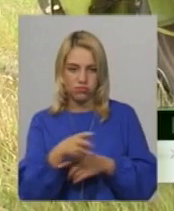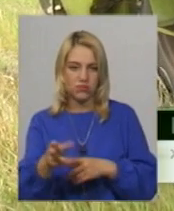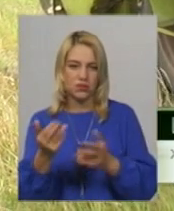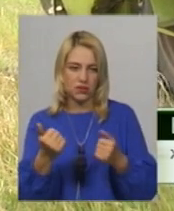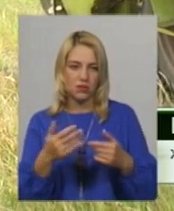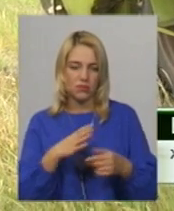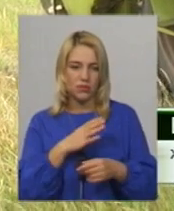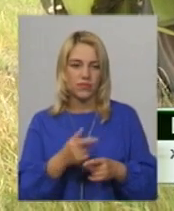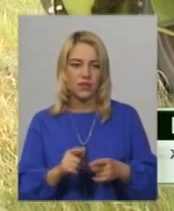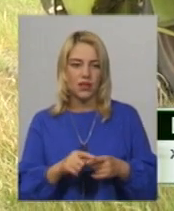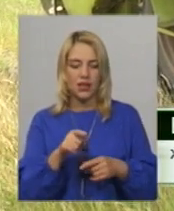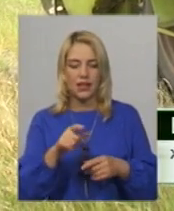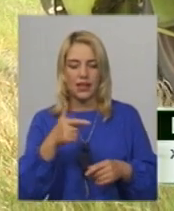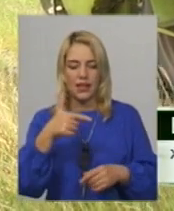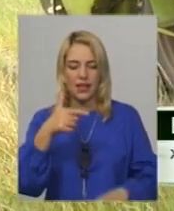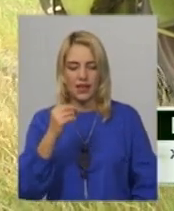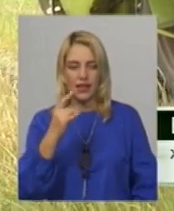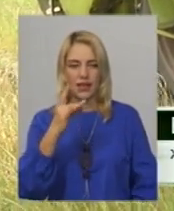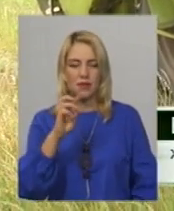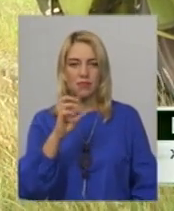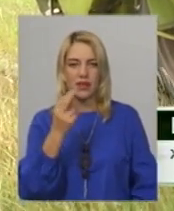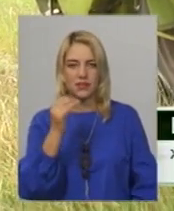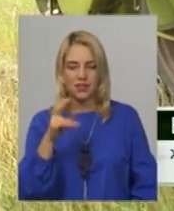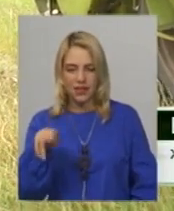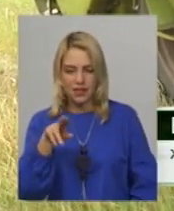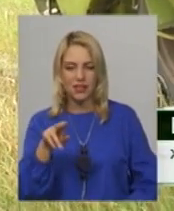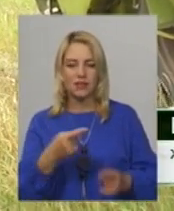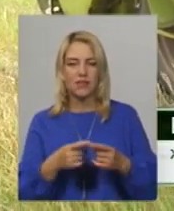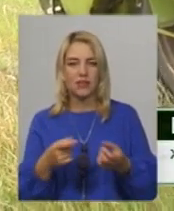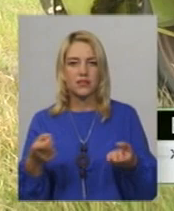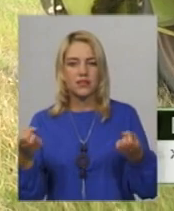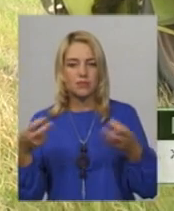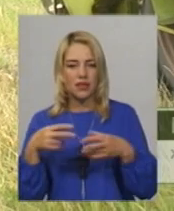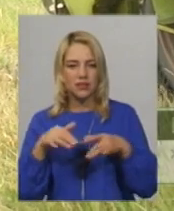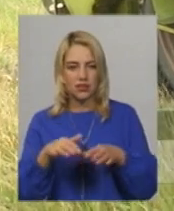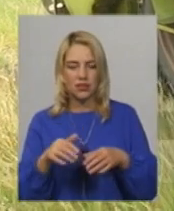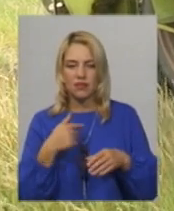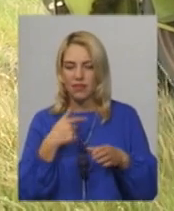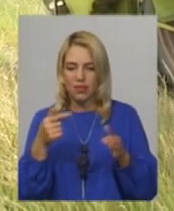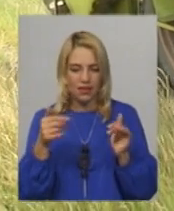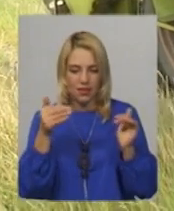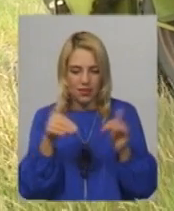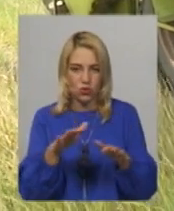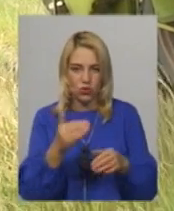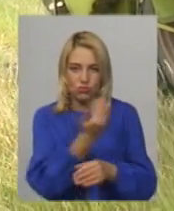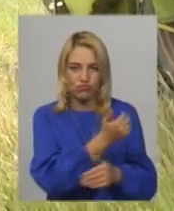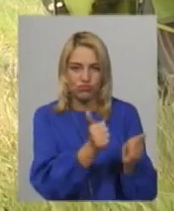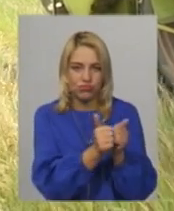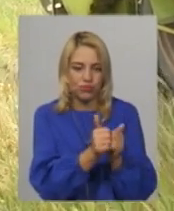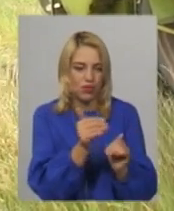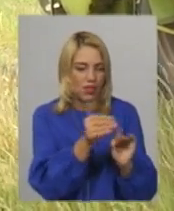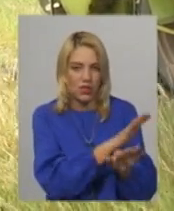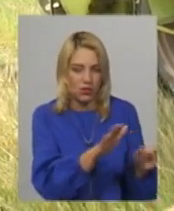кропили раундапом. Гербіцид сплошної дії, але він, дивіться, після того я її не зачепив межу. Я покропив город опрескочем, при